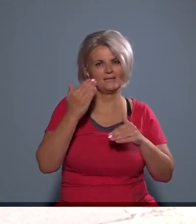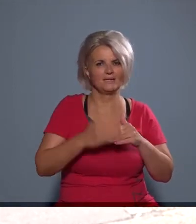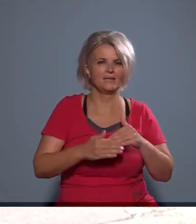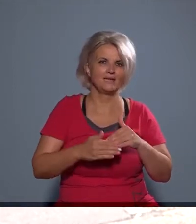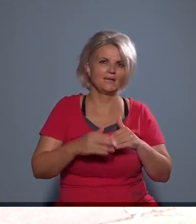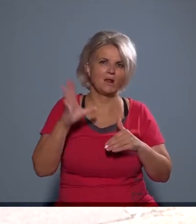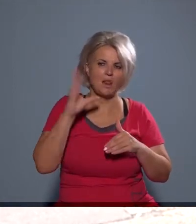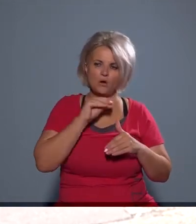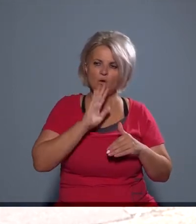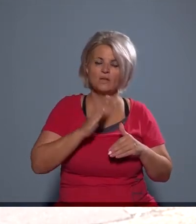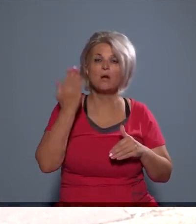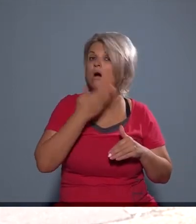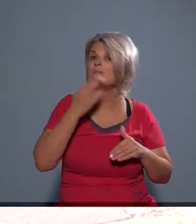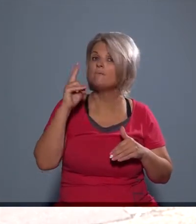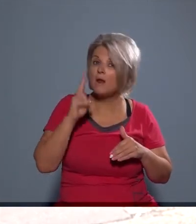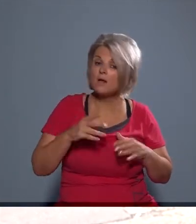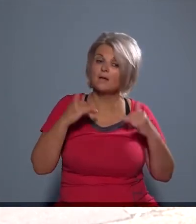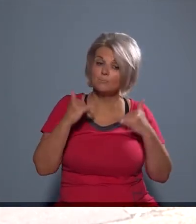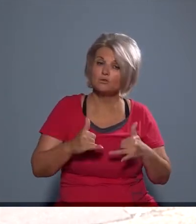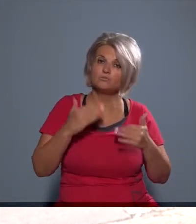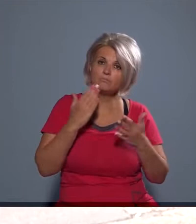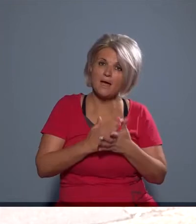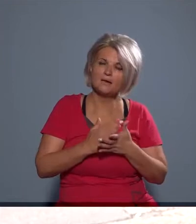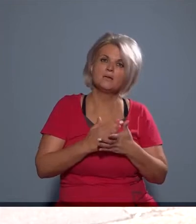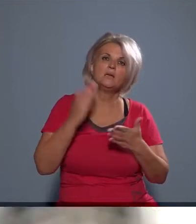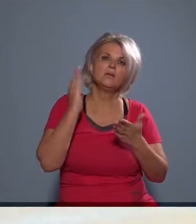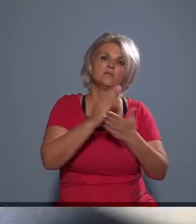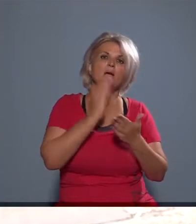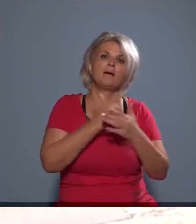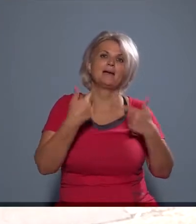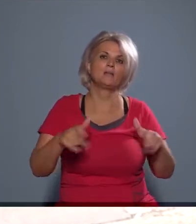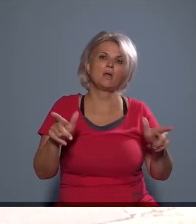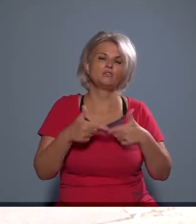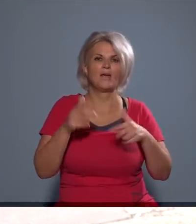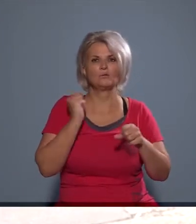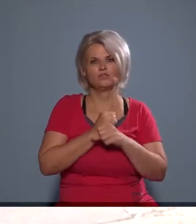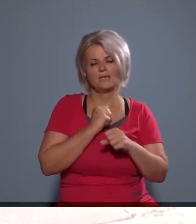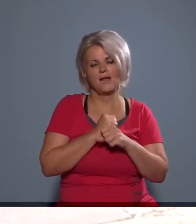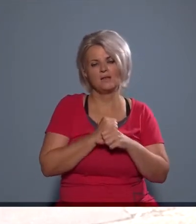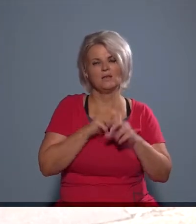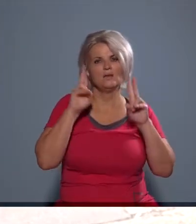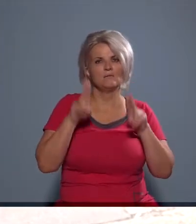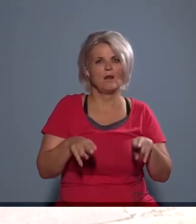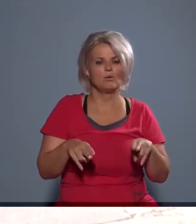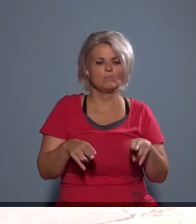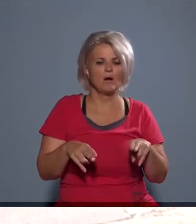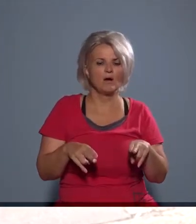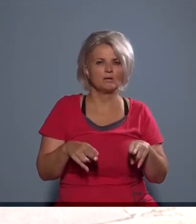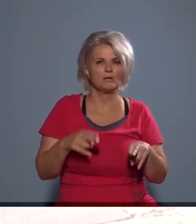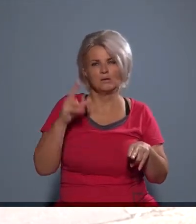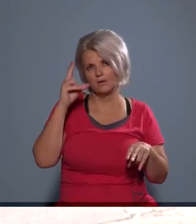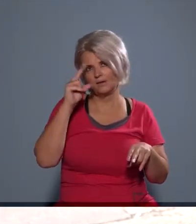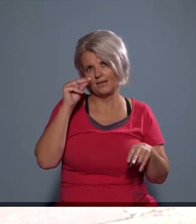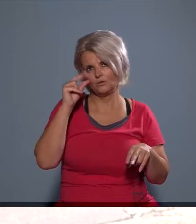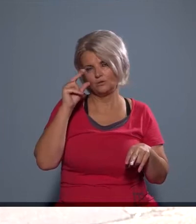az itt lakók. De most már, hogyha valaki ilyen szabálytalanságot véd, bizony számolhatával,